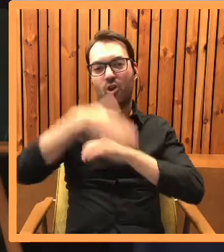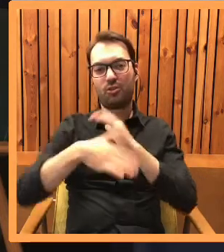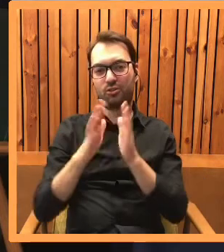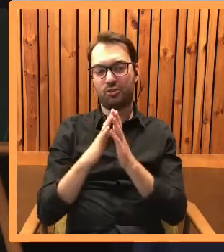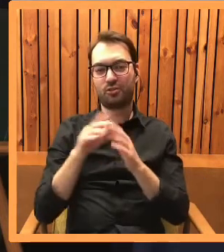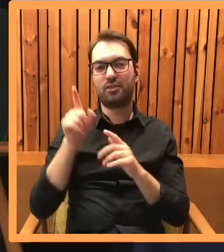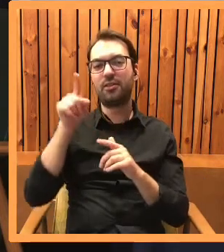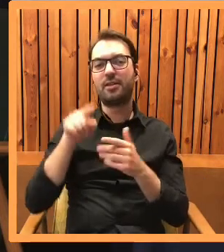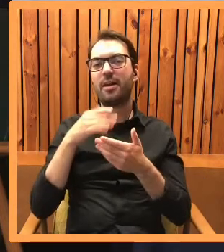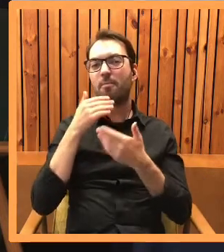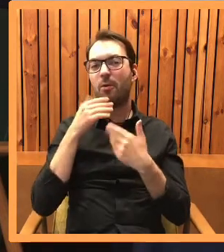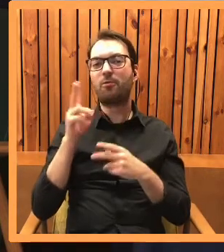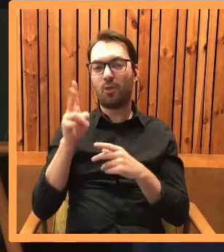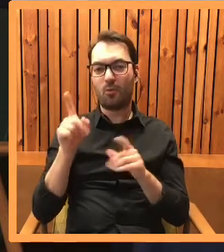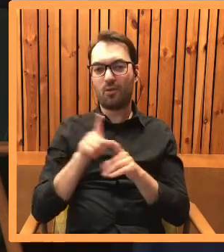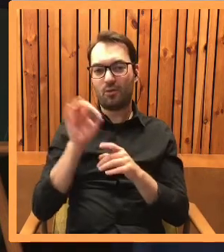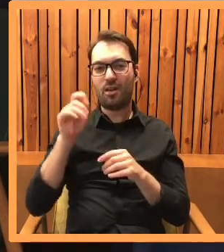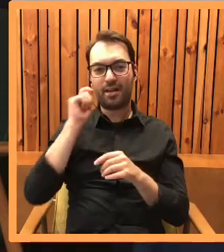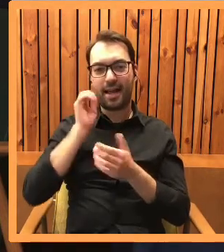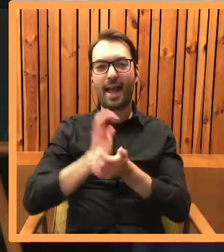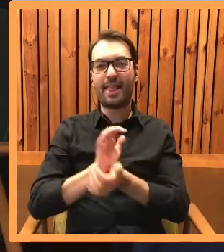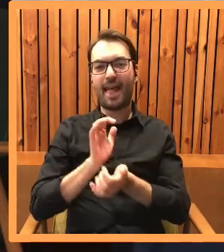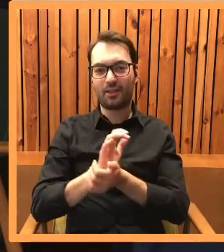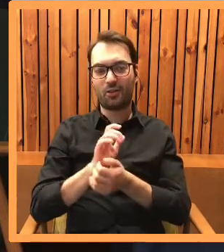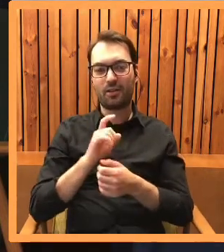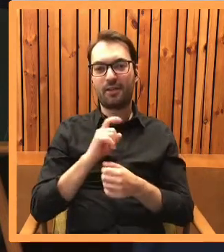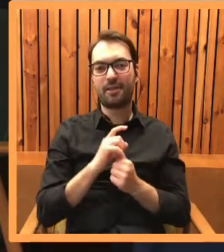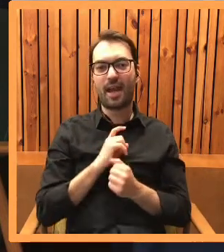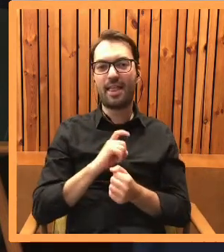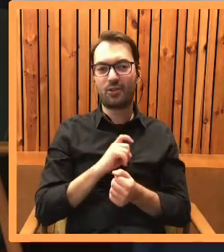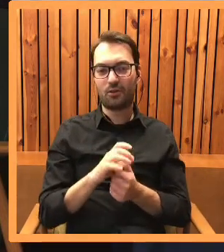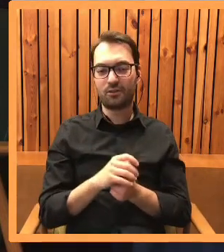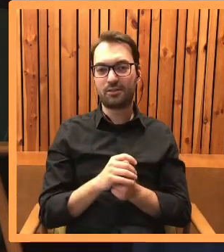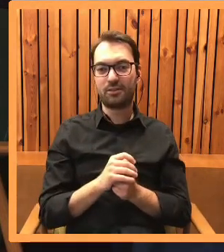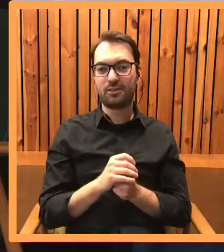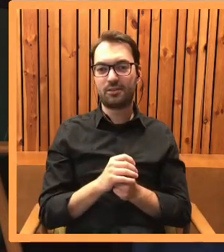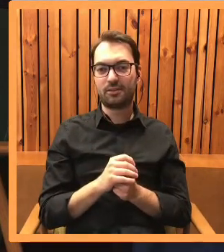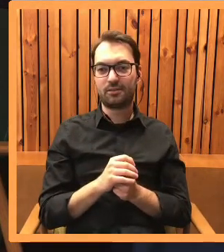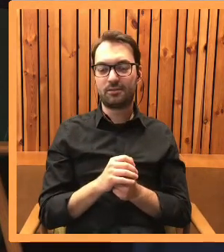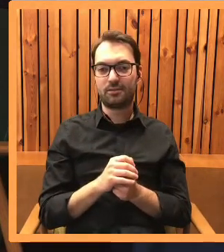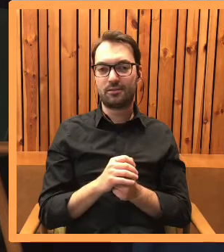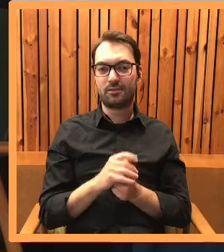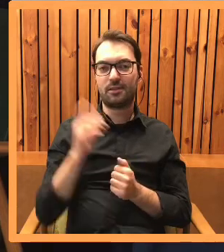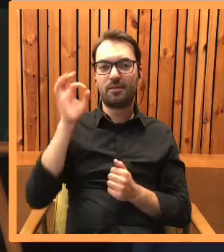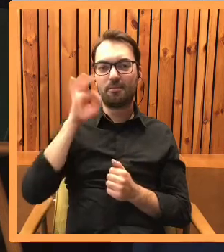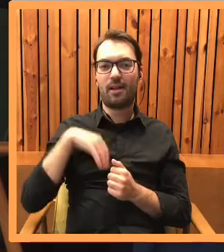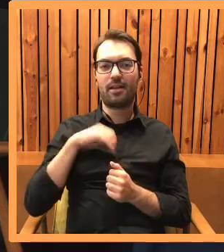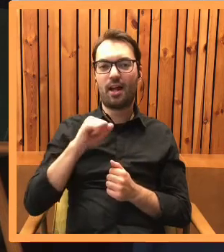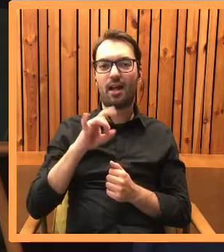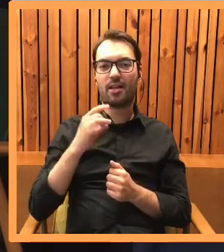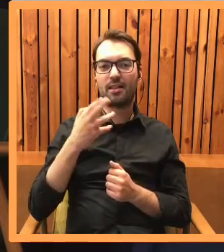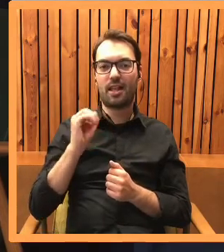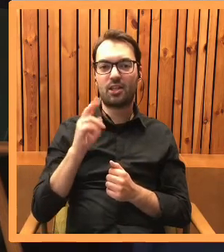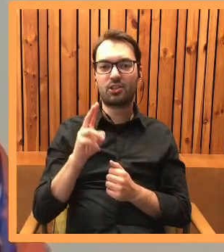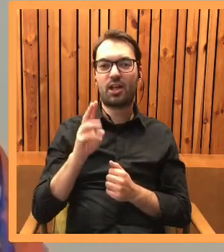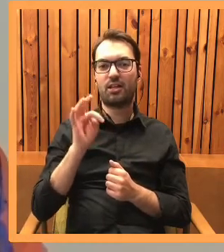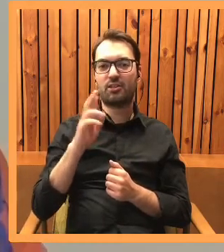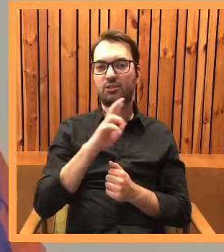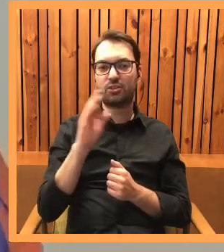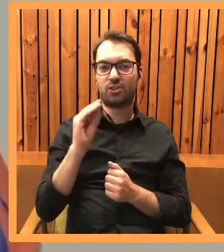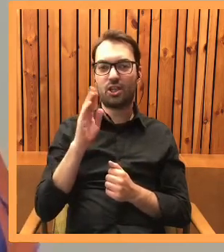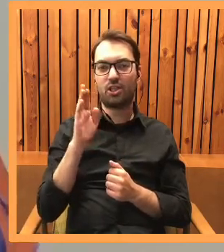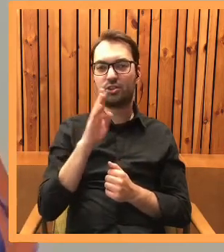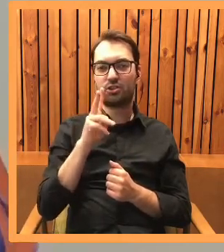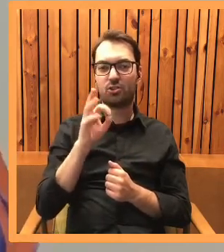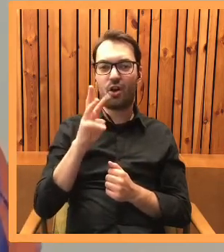Dziękujesz między innymi swojej redaktorce i tak sobie pomyślałam, czytając to podziękowanie, wspominasz konkretnie panią Agnieszkę Trzeszkowską-Berezę, że